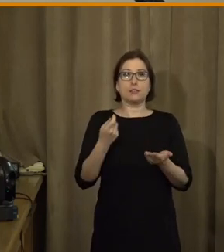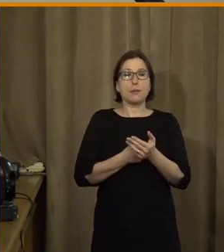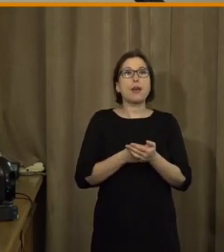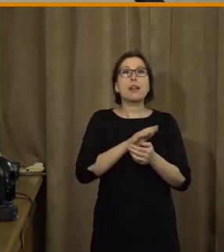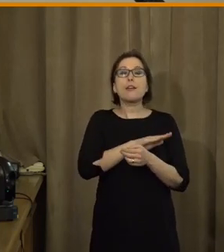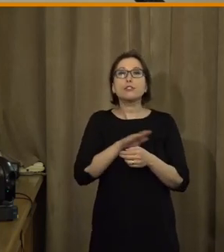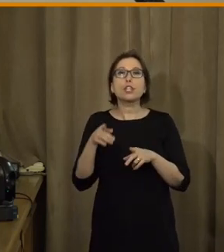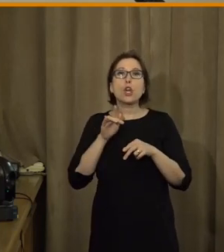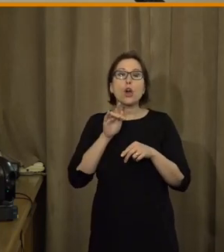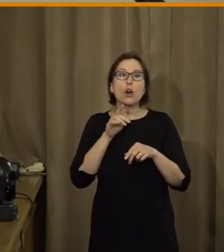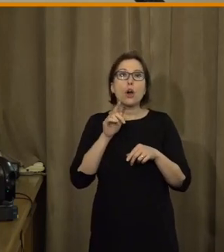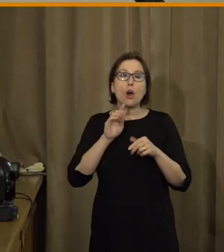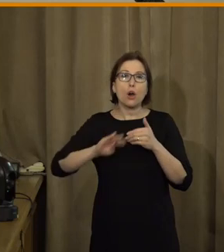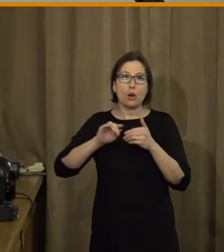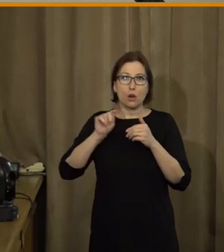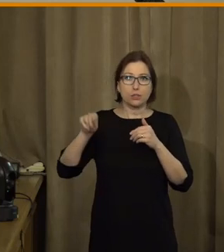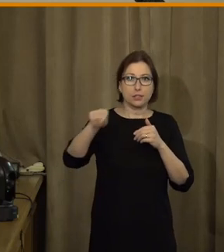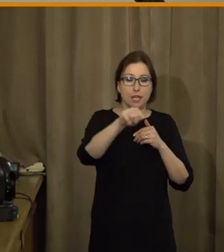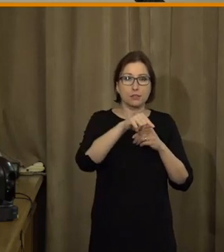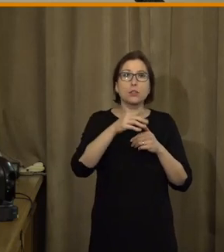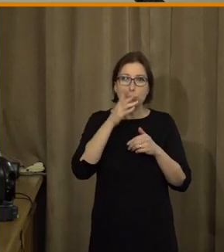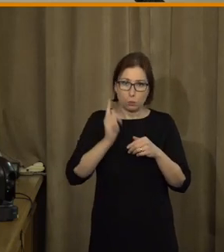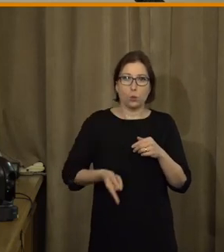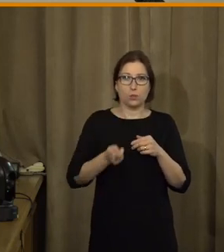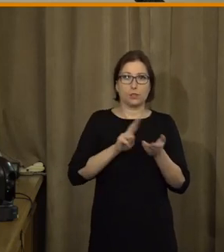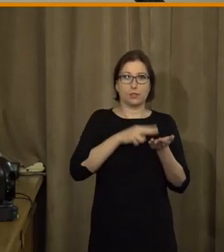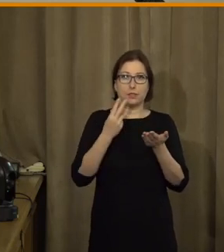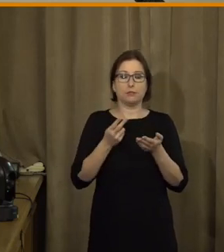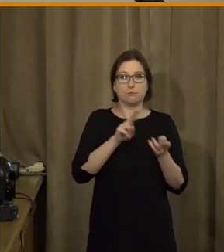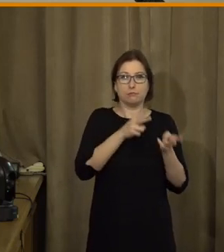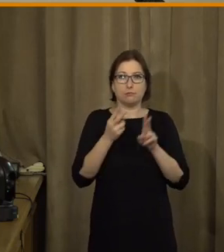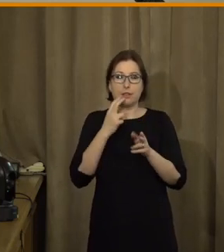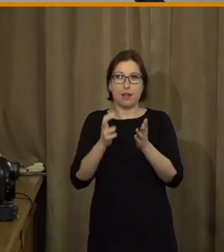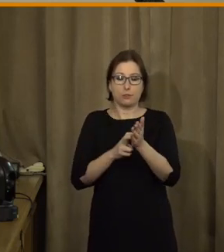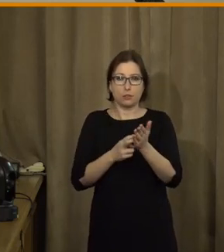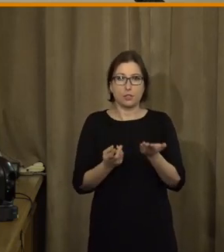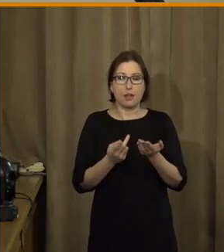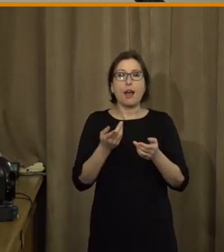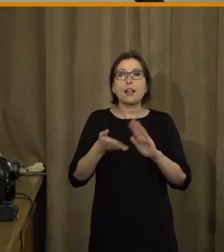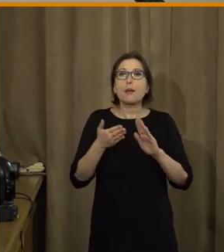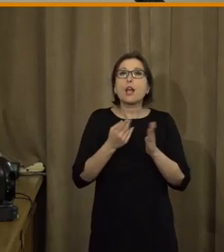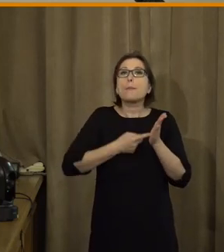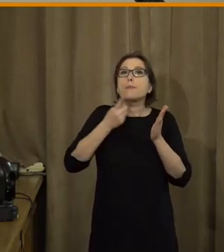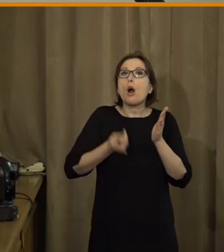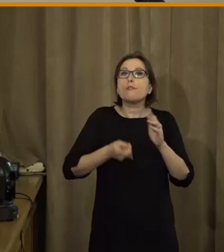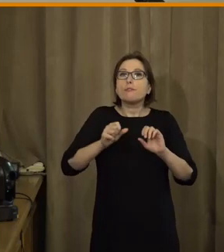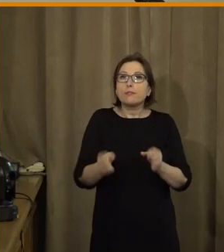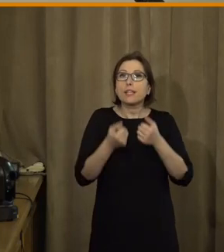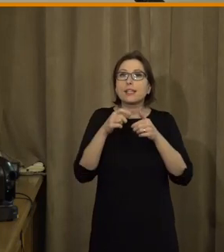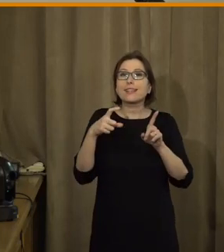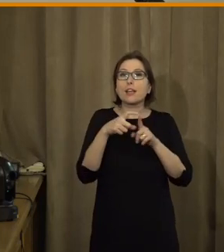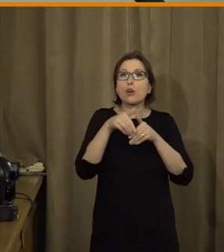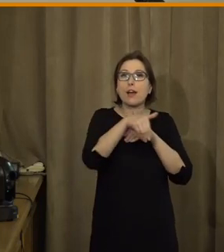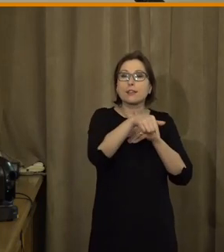všichni ostatní teda budou muset jít digitálně, ale když se podíváme třeba na povinné zřizování datových schránek, tak tam